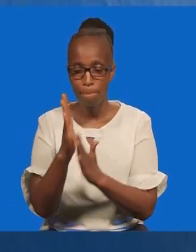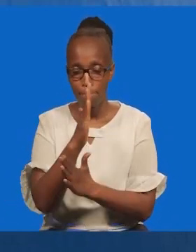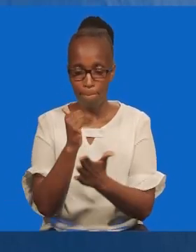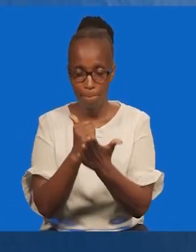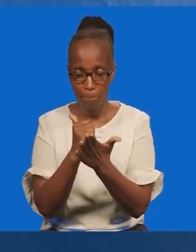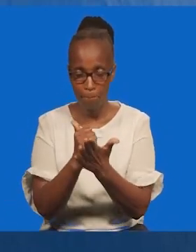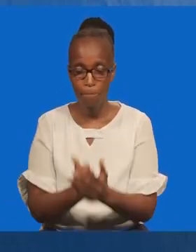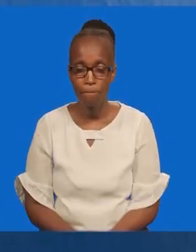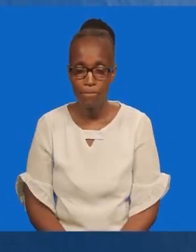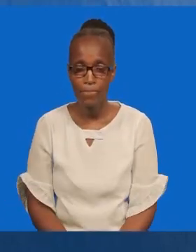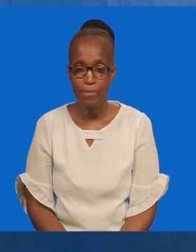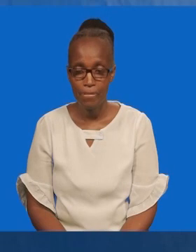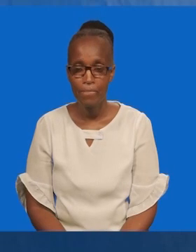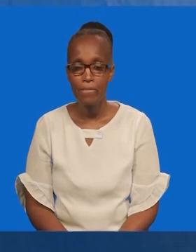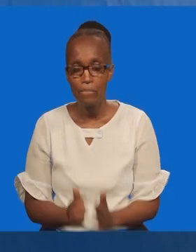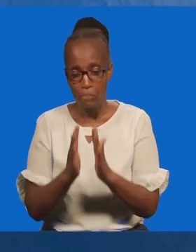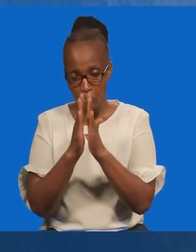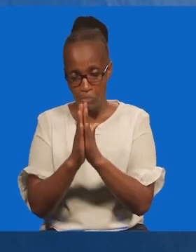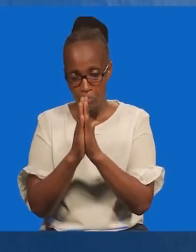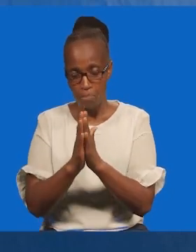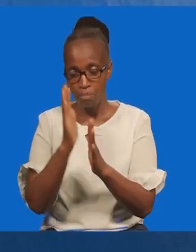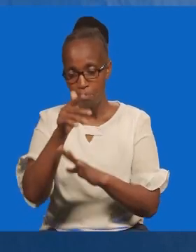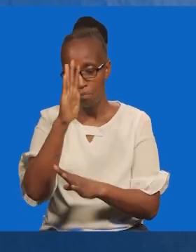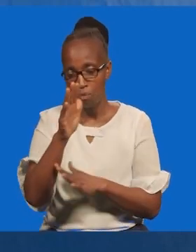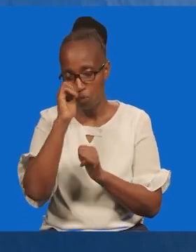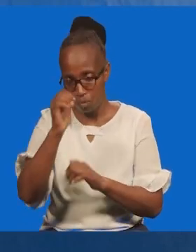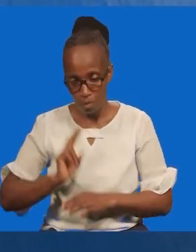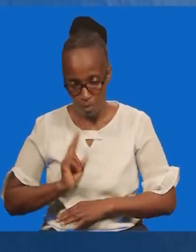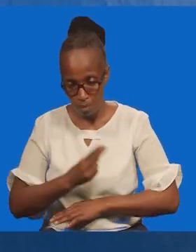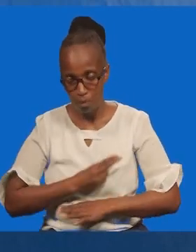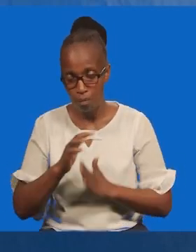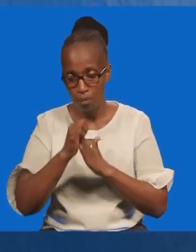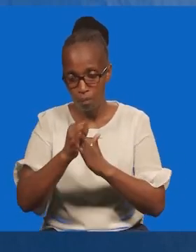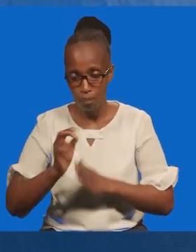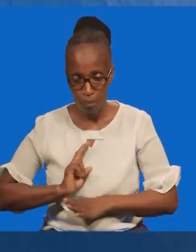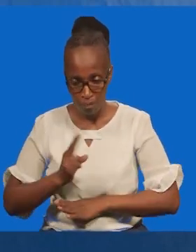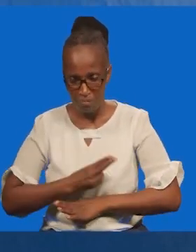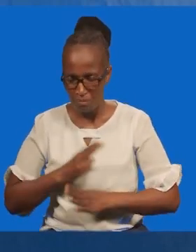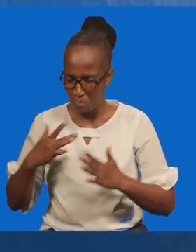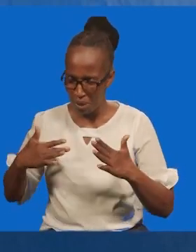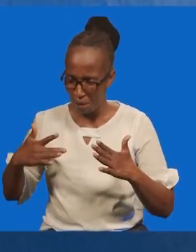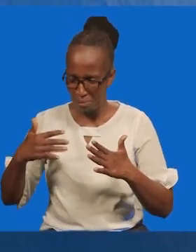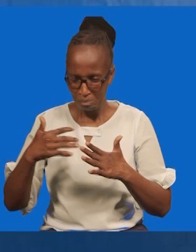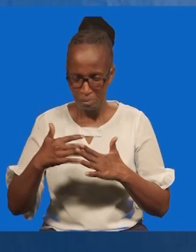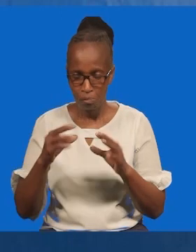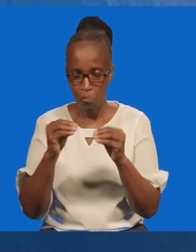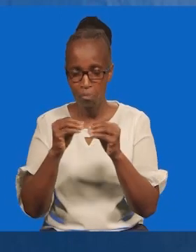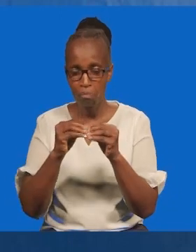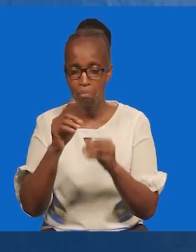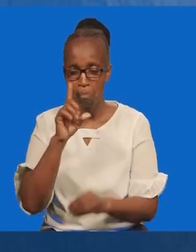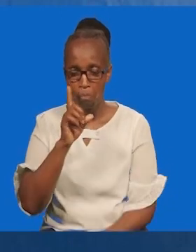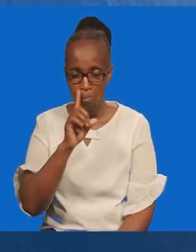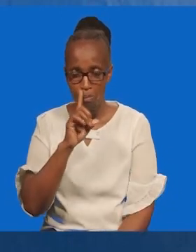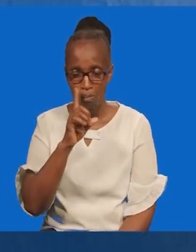kuamini. Amina. Bwana kubariki. Na bwana kuungoze. Na hadio